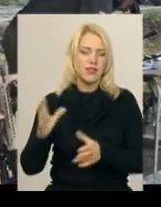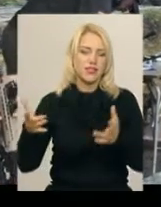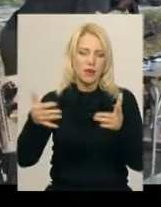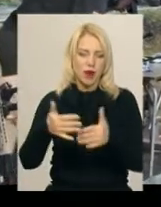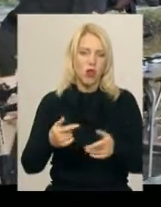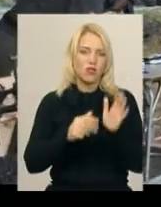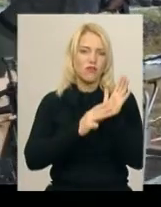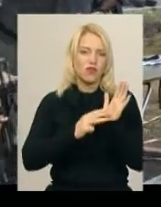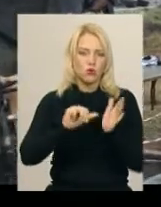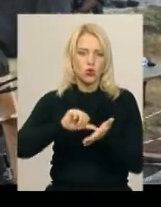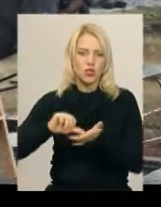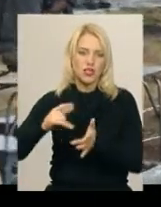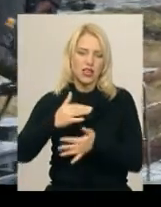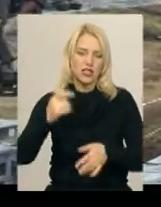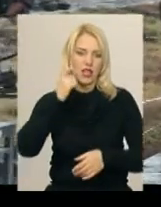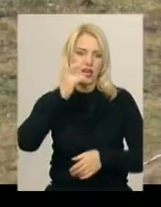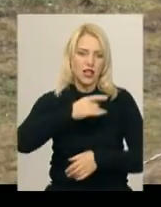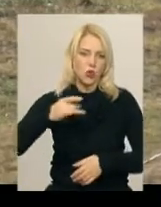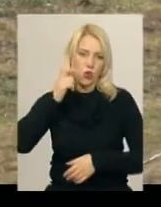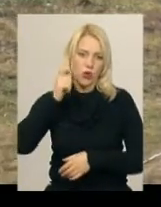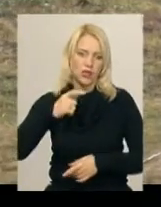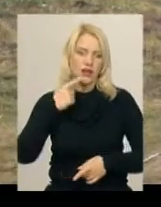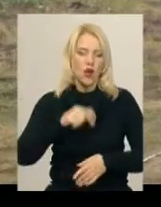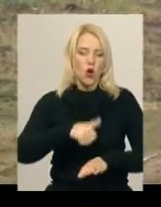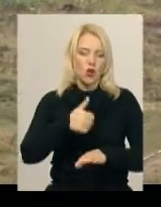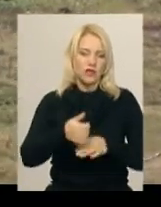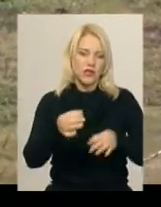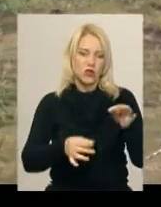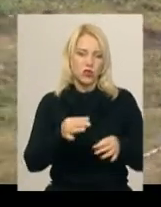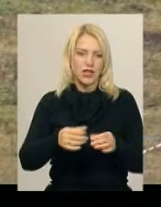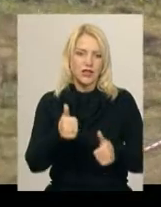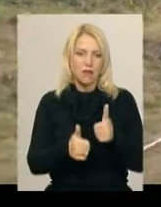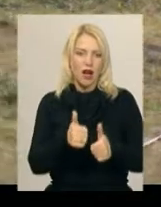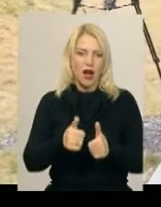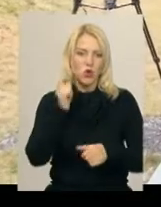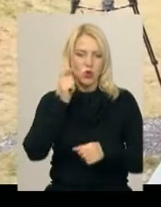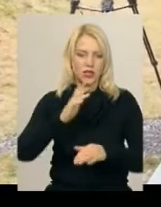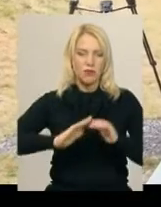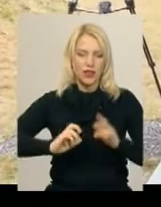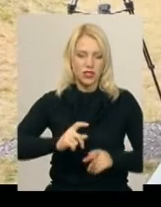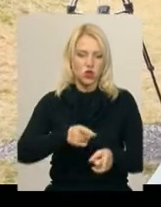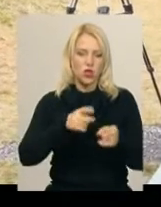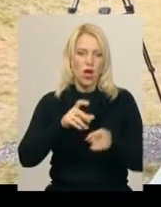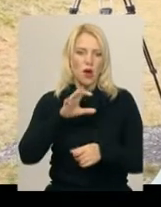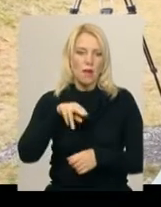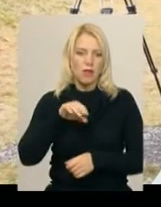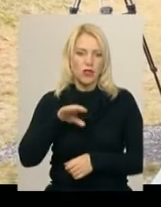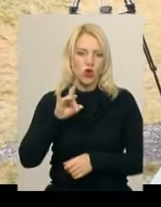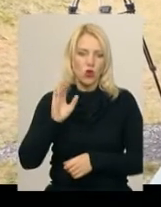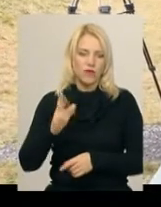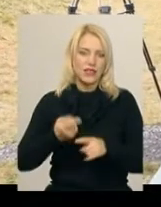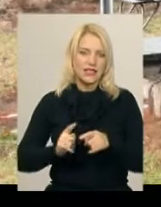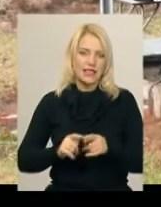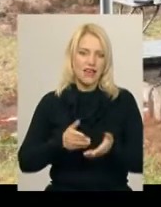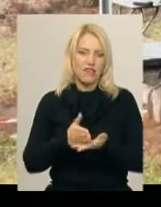учасників з різних регіонів України, каже головний суддя змагань України з практичної стрільби Олег Петров. Саме